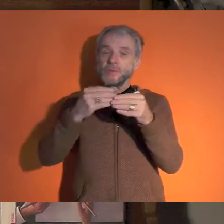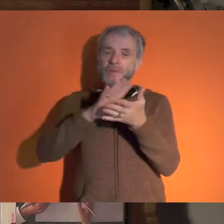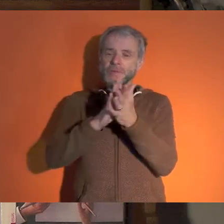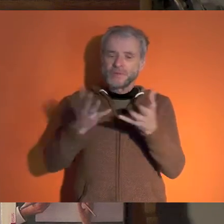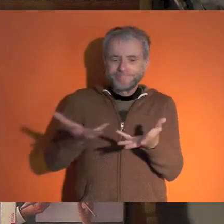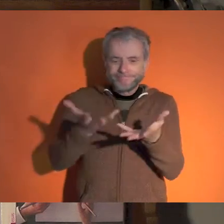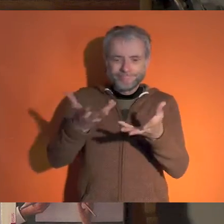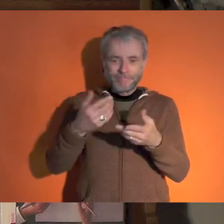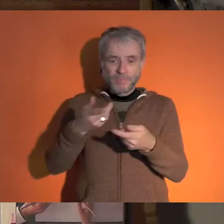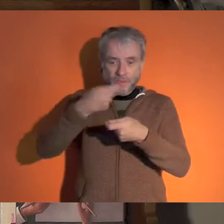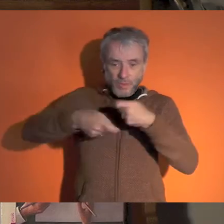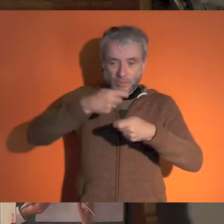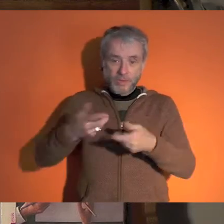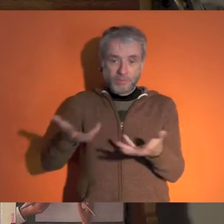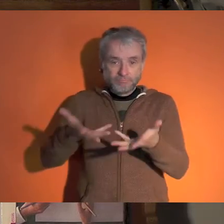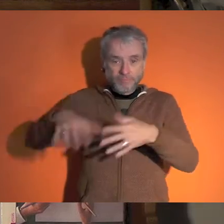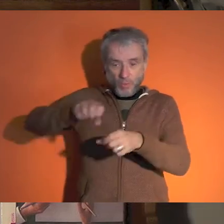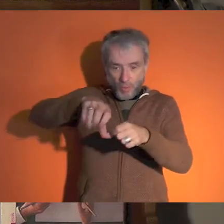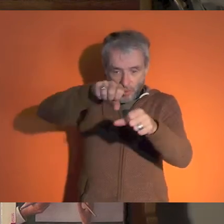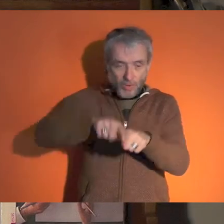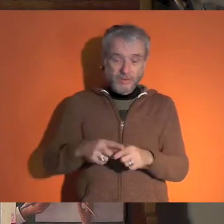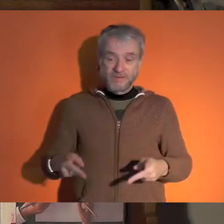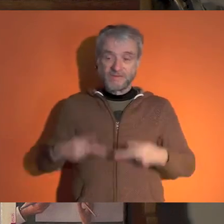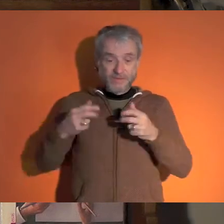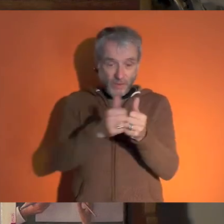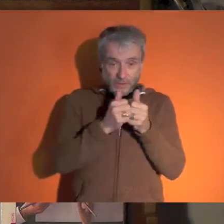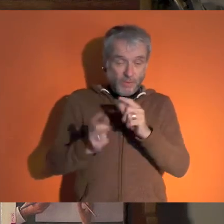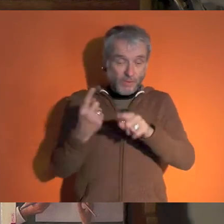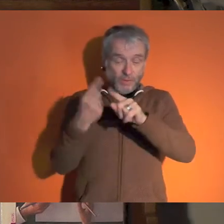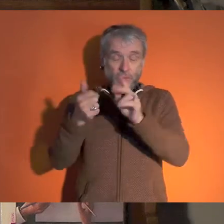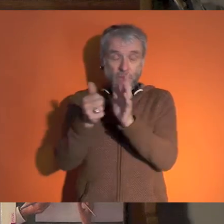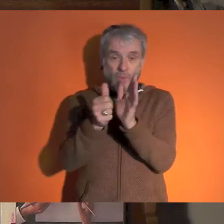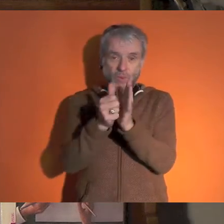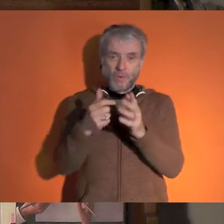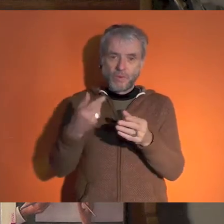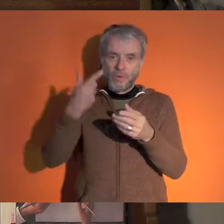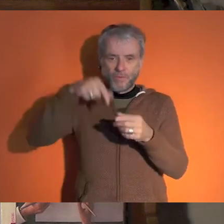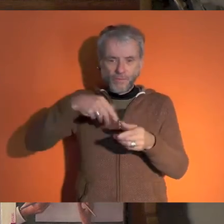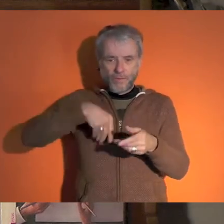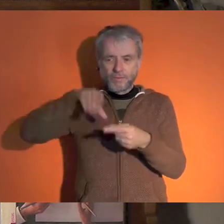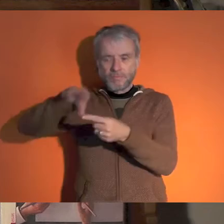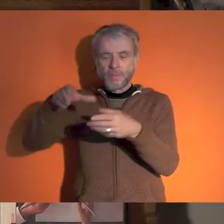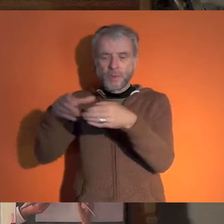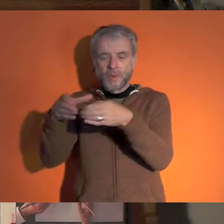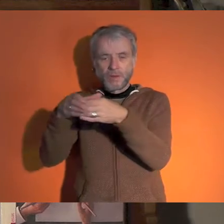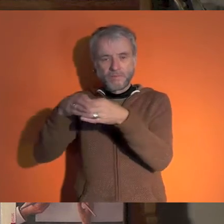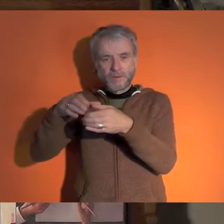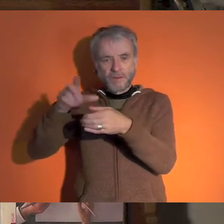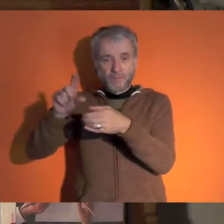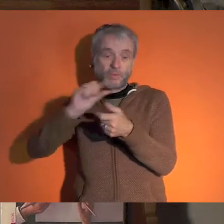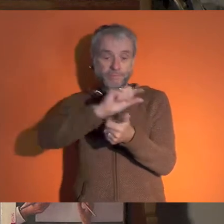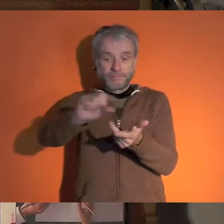contribue à l'économie, contribue à l'emploi, contribue au vivre ensemble. Il est essentiel de redonner des moyens aux